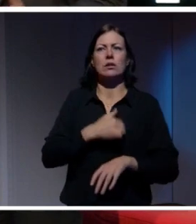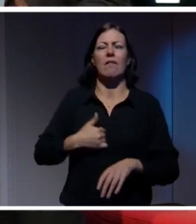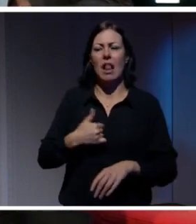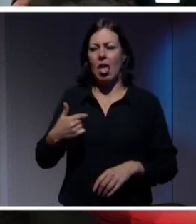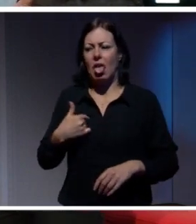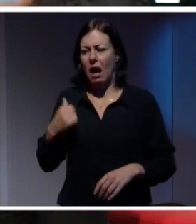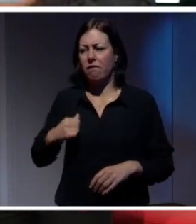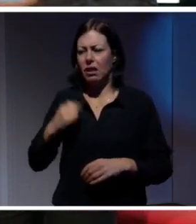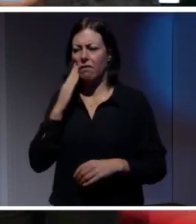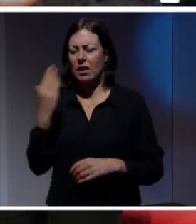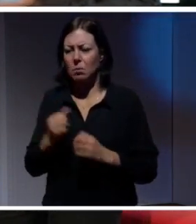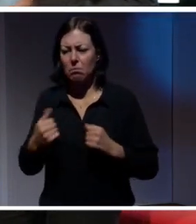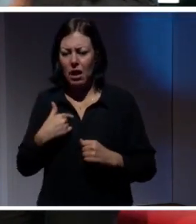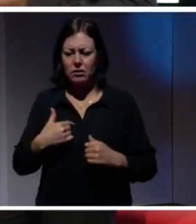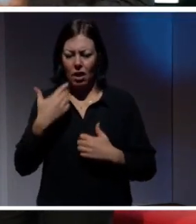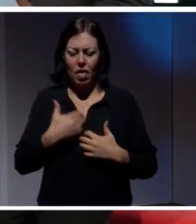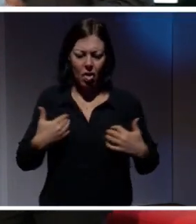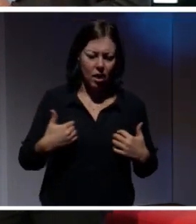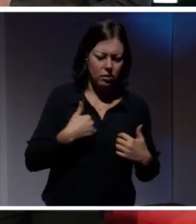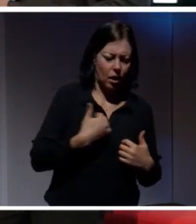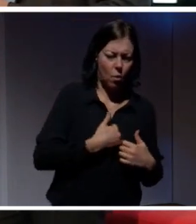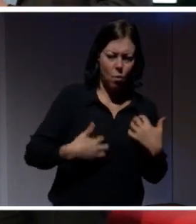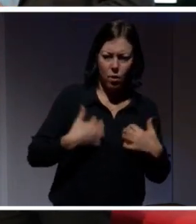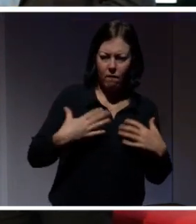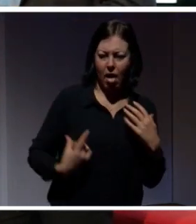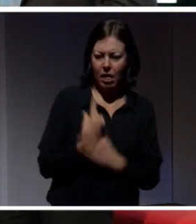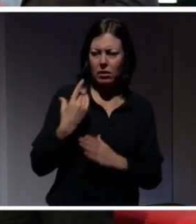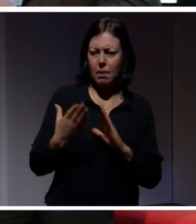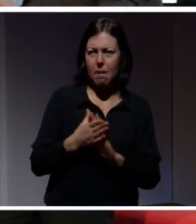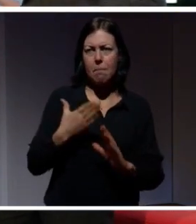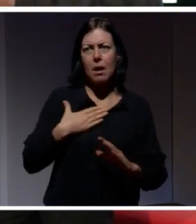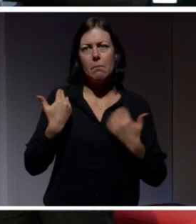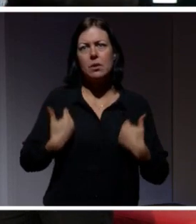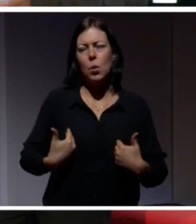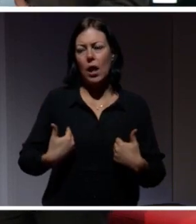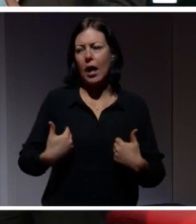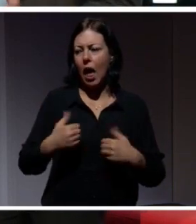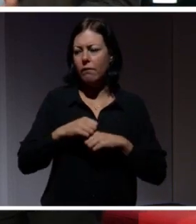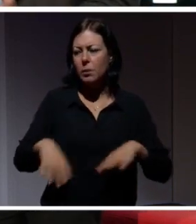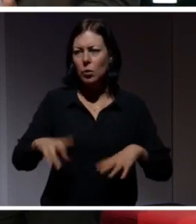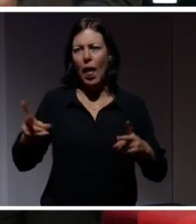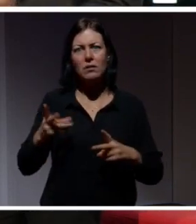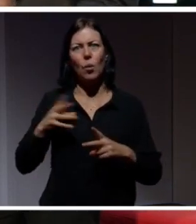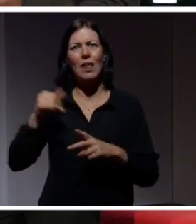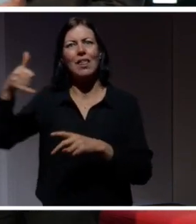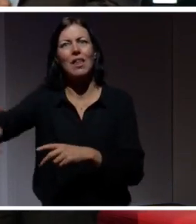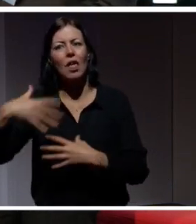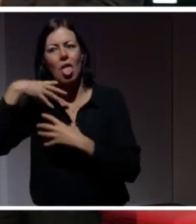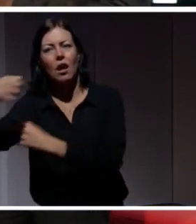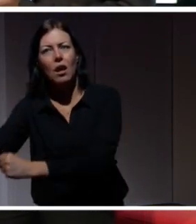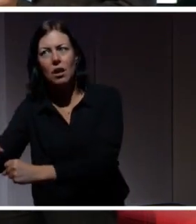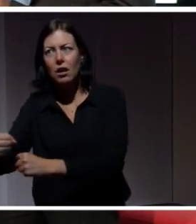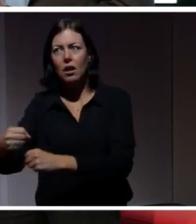konsumerar Facebook trots att jag är orolig för vad som händer med min personliga information. Men jag befinner mig ändå i situationer. Och då slår ju det bara